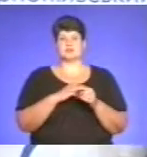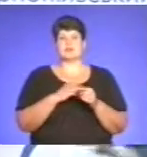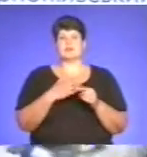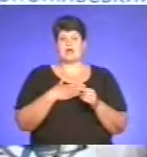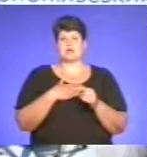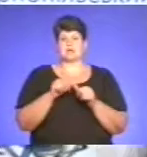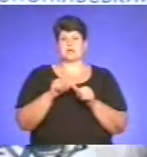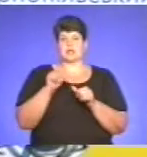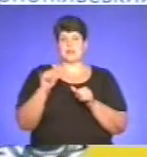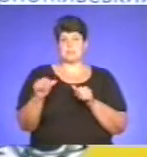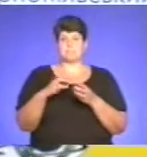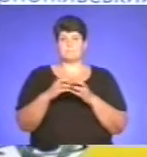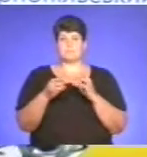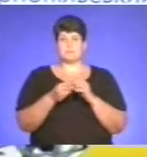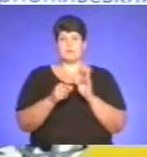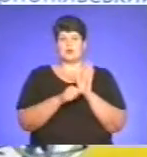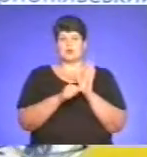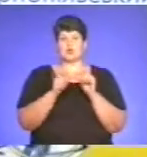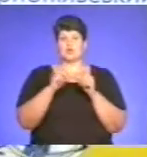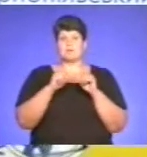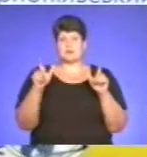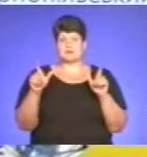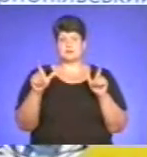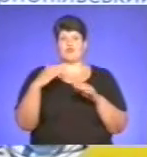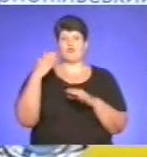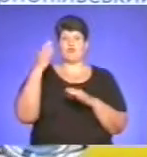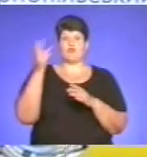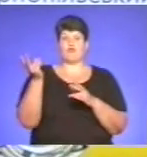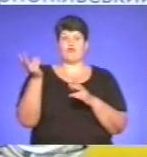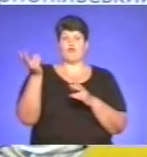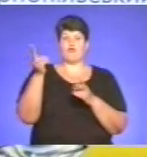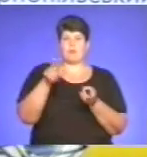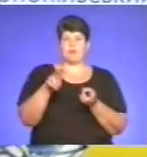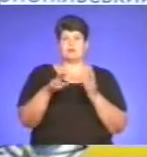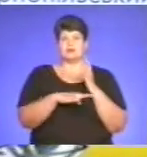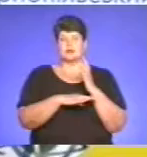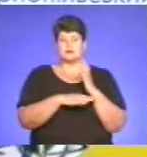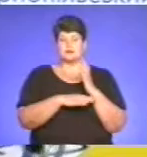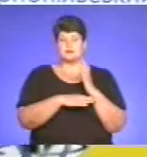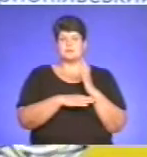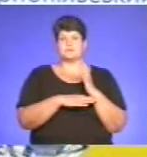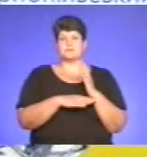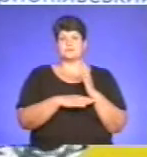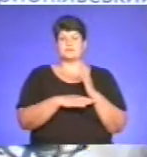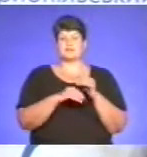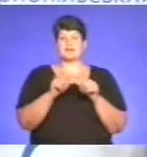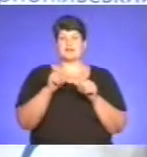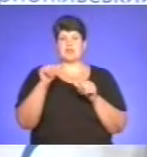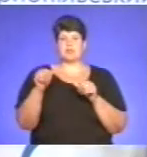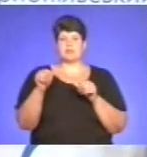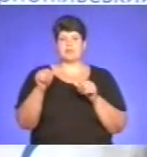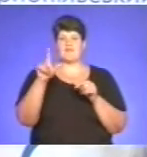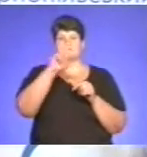окрім проблеми біля шостого магазину, довпали дерева. Їх порізали, розтягнули. Окрім веселки і